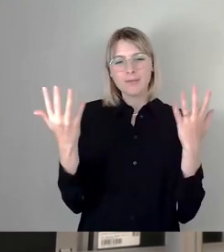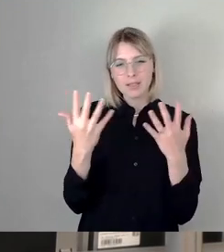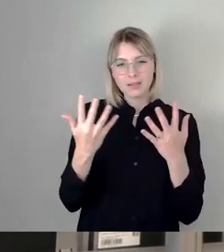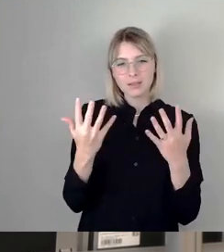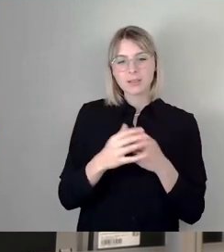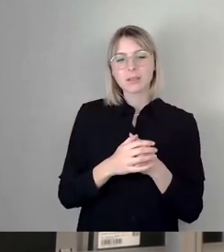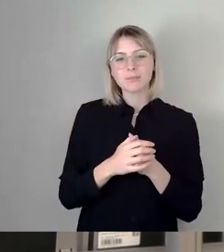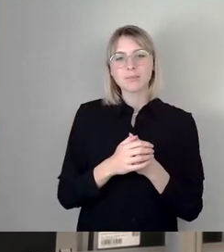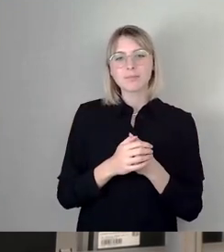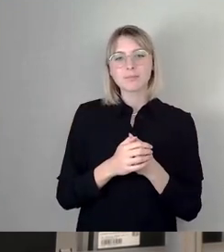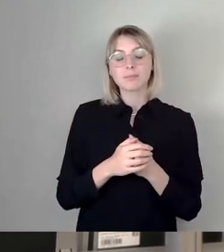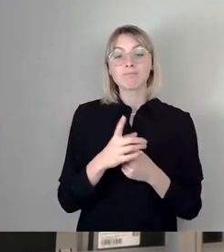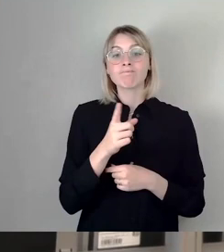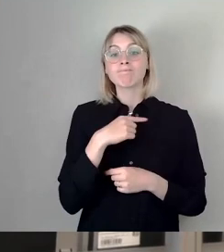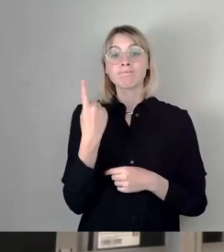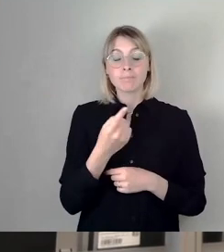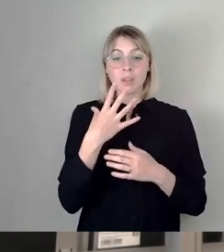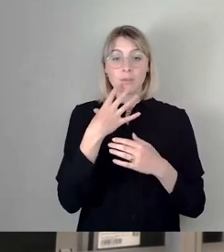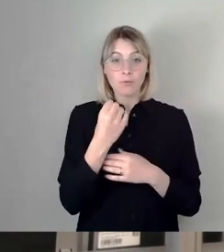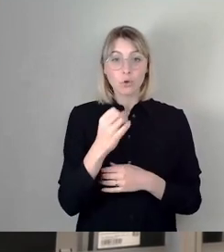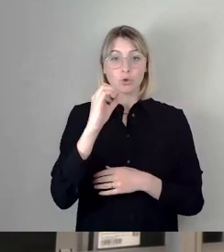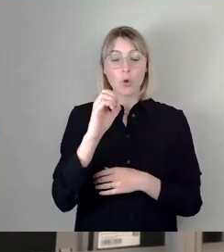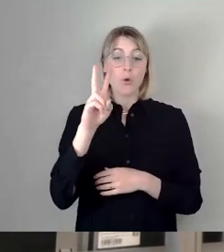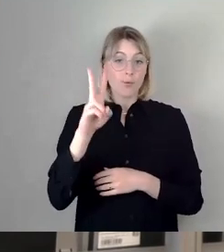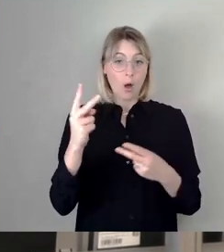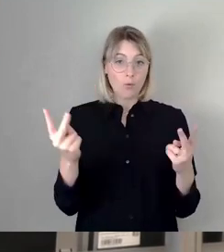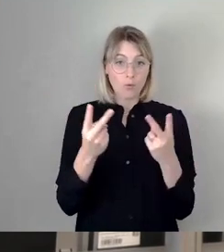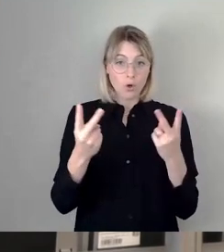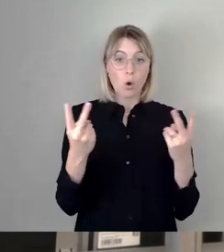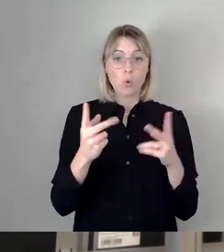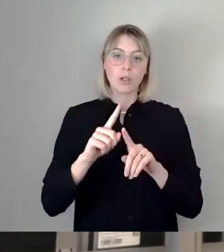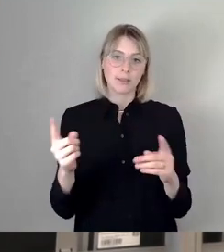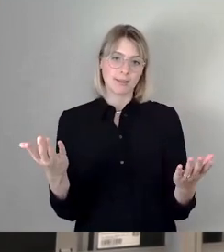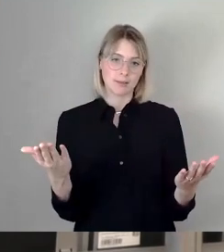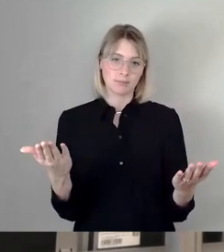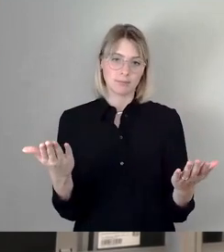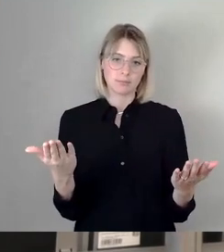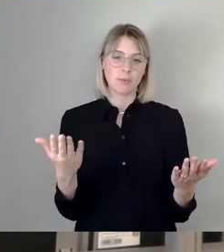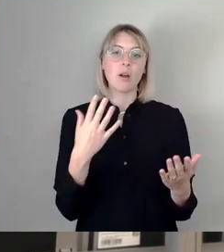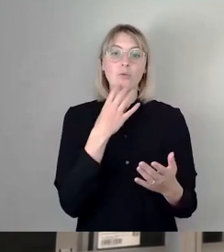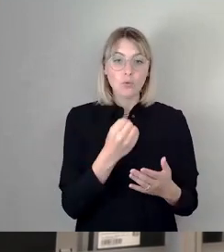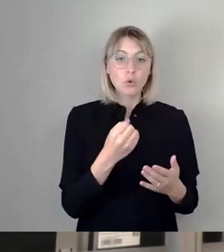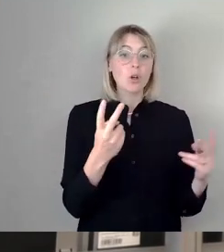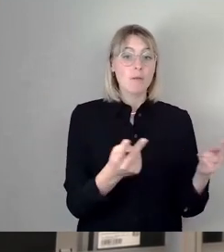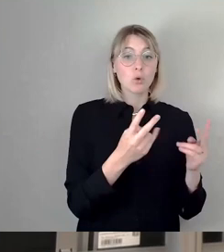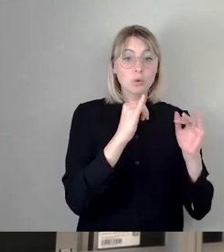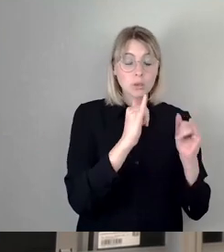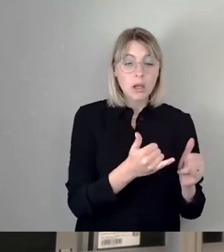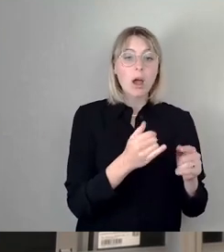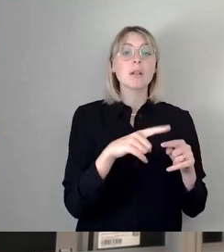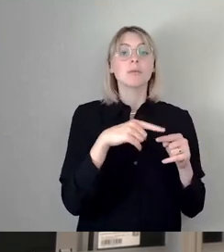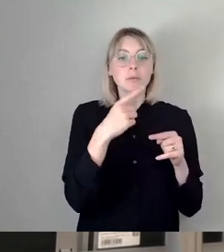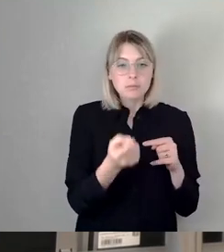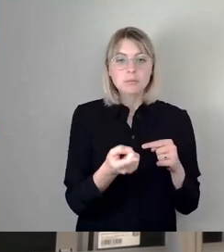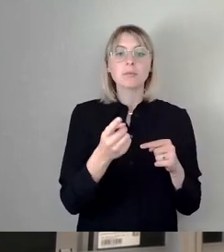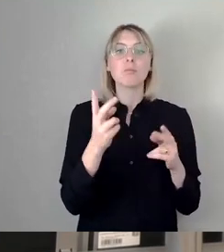wollen wir tatsächlich eine ÖV-Förderung haben oder wollen wir sie nicht haben? Wenn wir eine ÖV-Förderung haben wollen, dann müssen wir dafür sorgen, dass